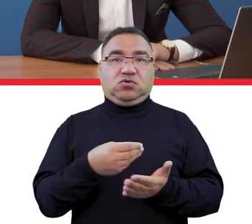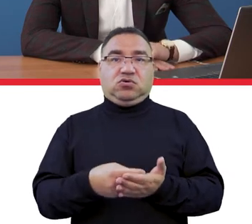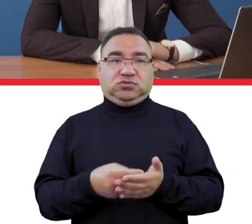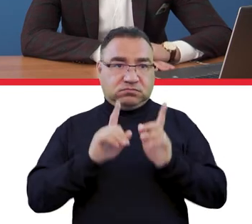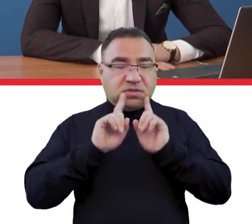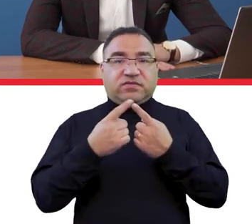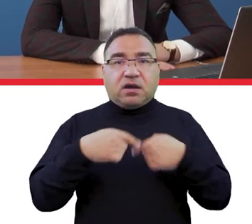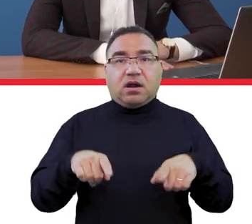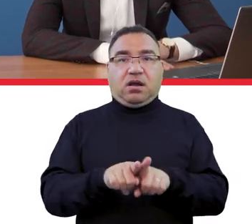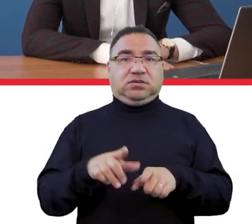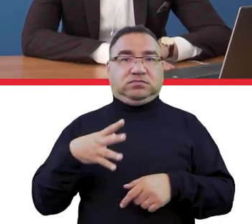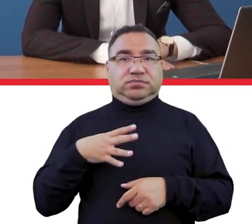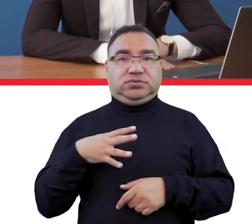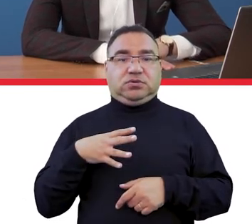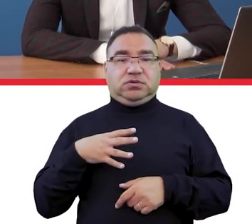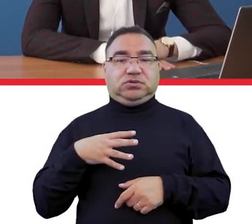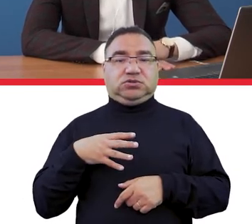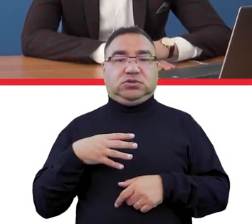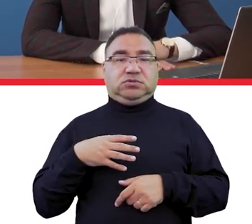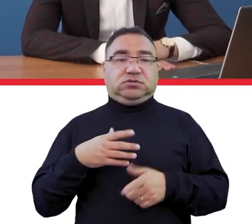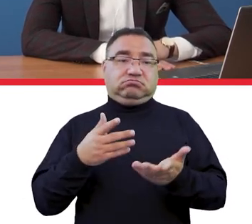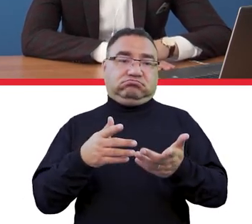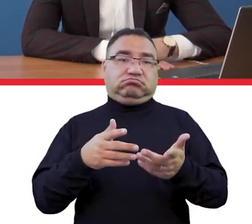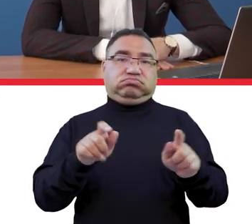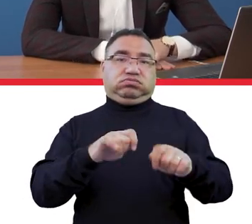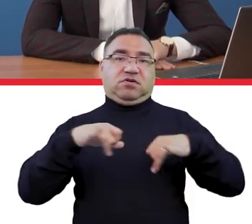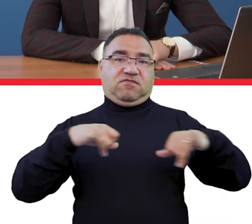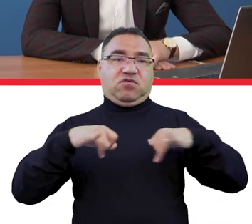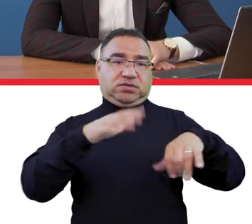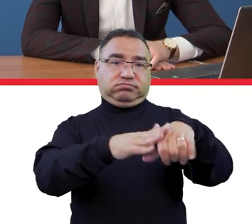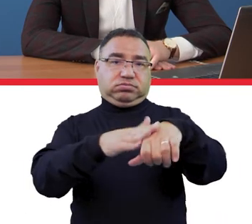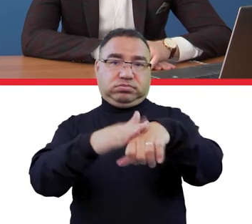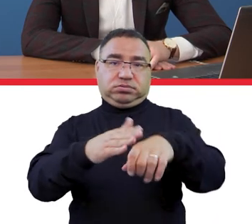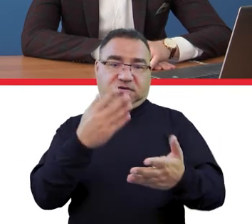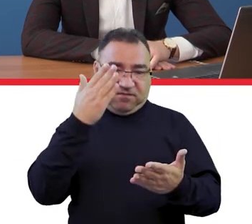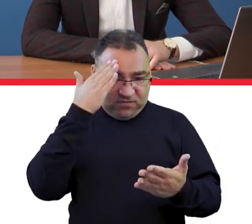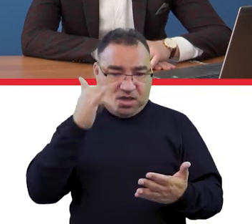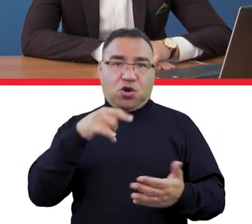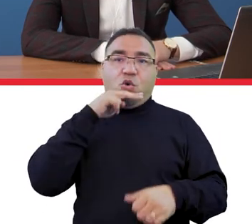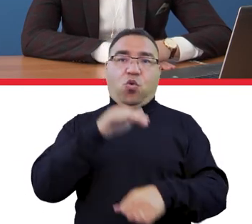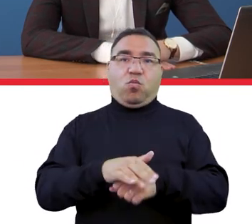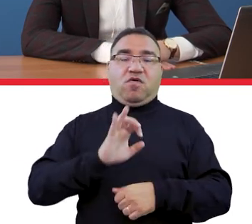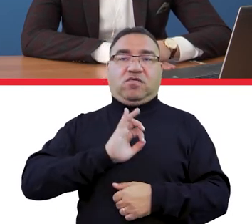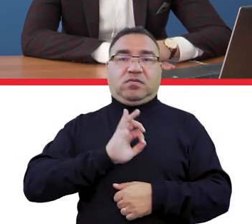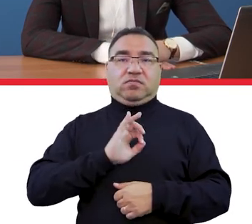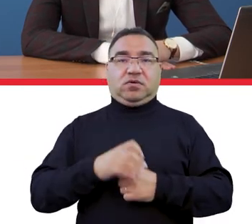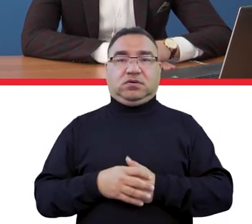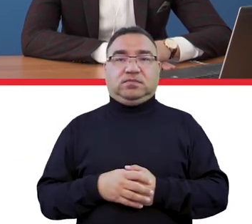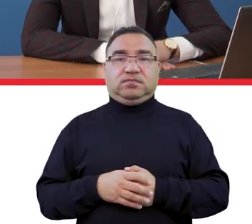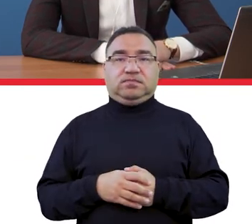rzeczywiście władze uczelni reagowały adekwatnie do zawartej umowy.